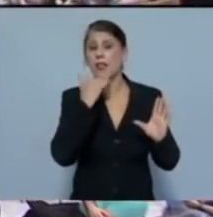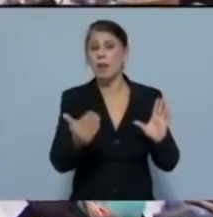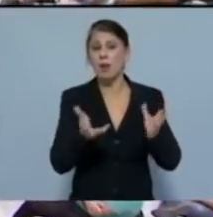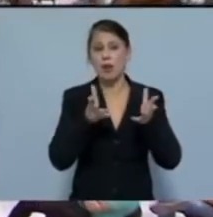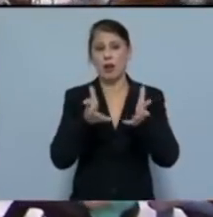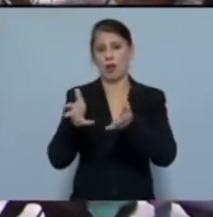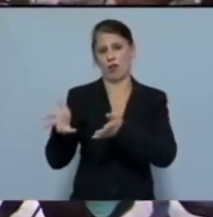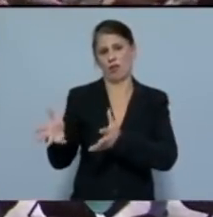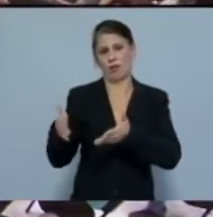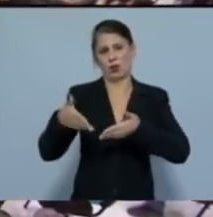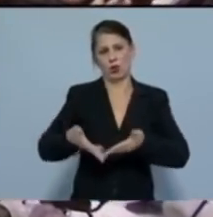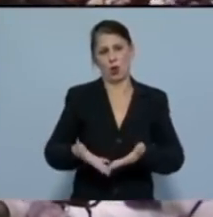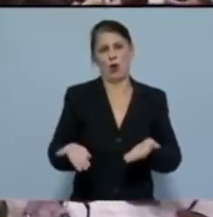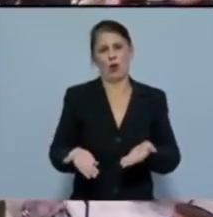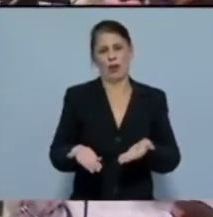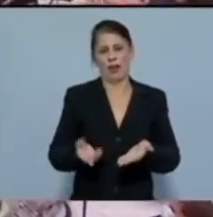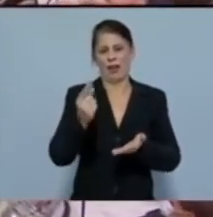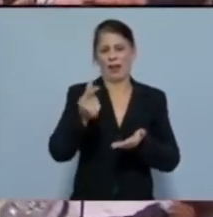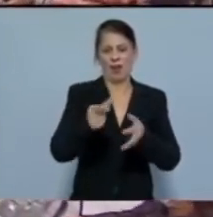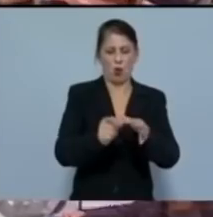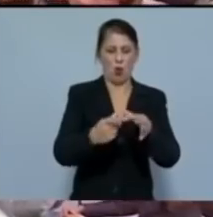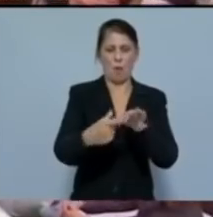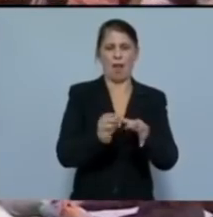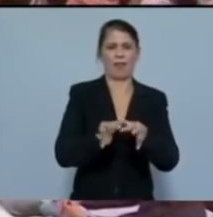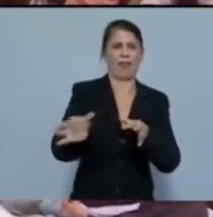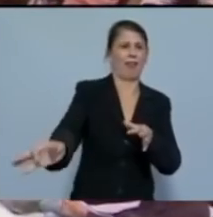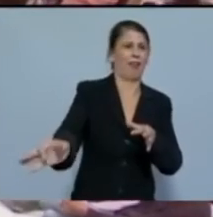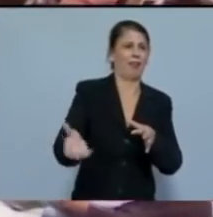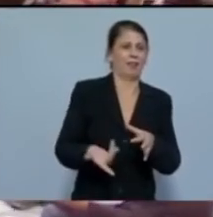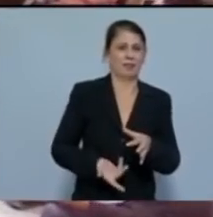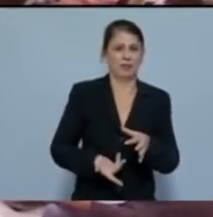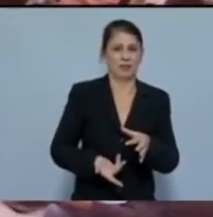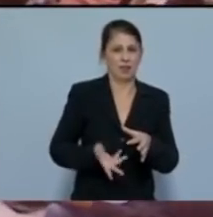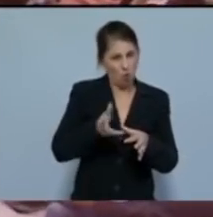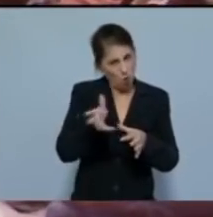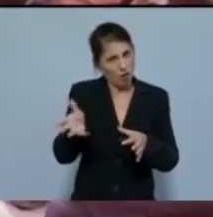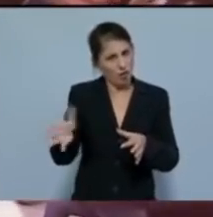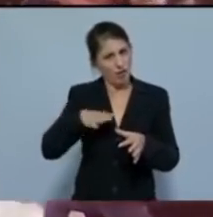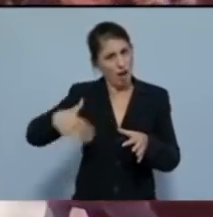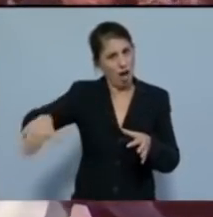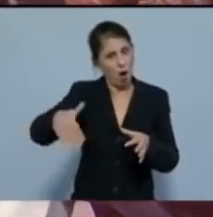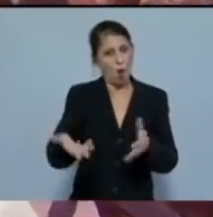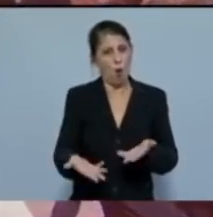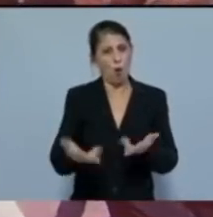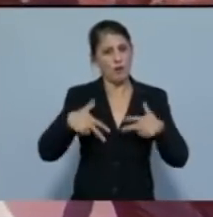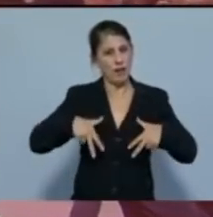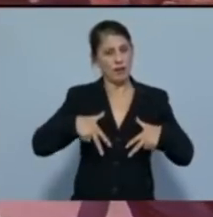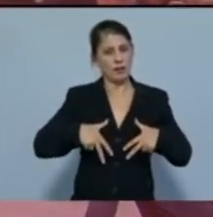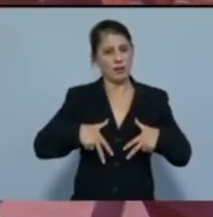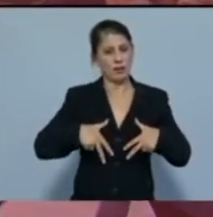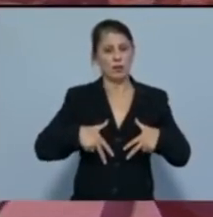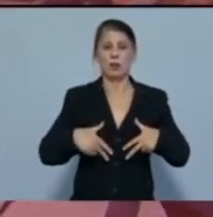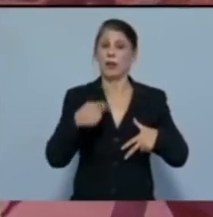κοροϊδέψουν πλέον τα ξεροκόμματα. Οι αλλαγές στον ένφια και στην κατάργηση του φόρου για